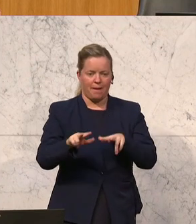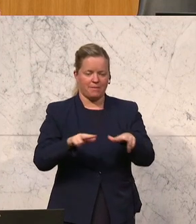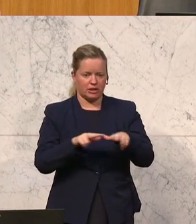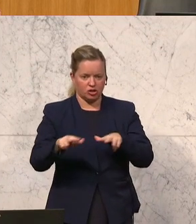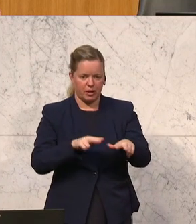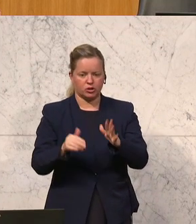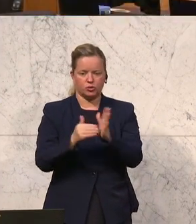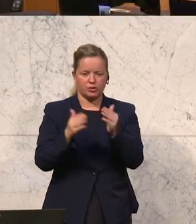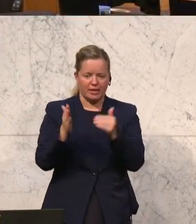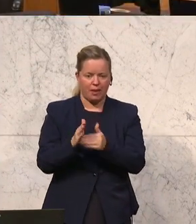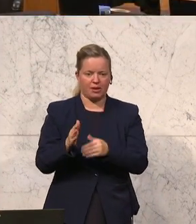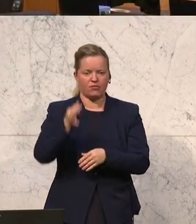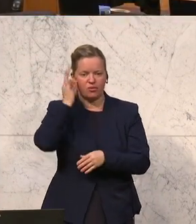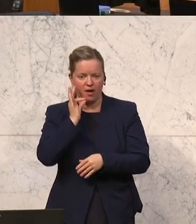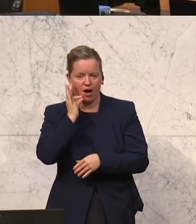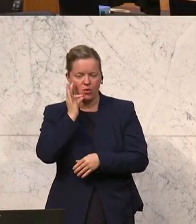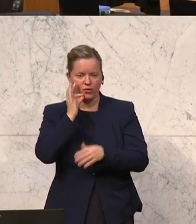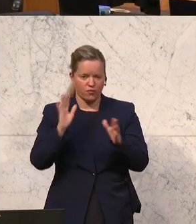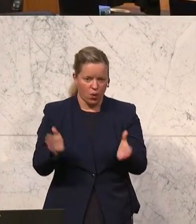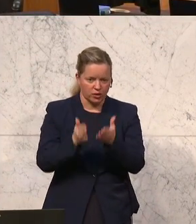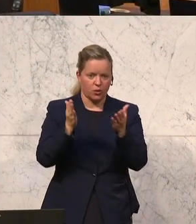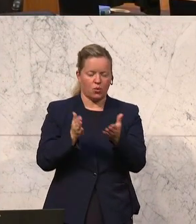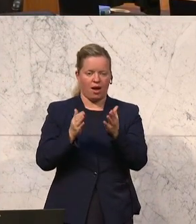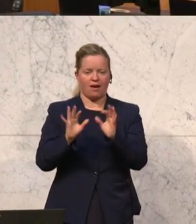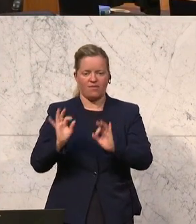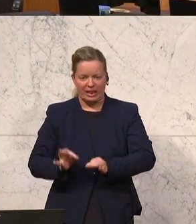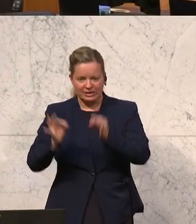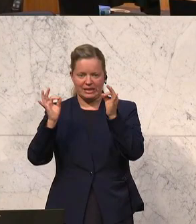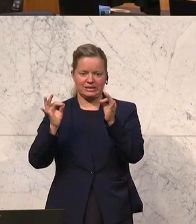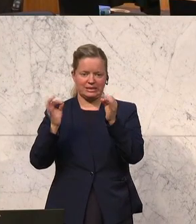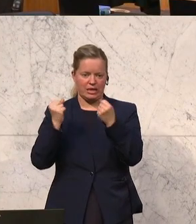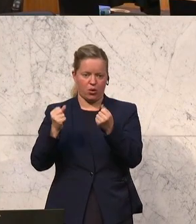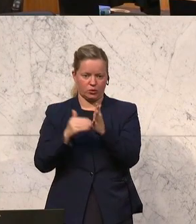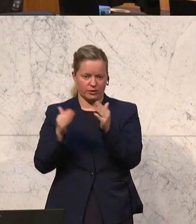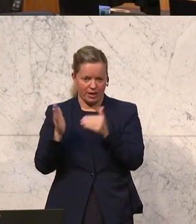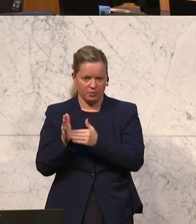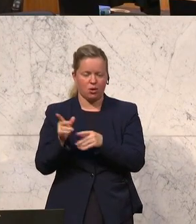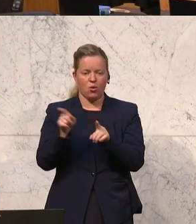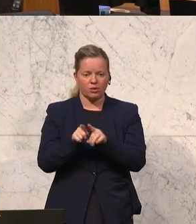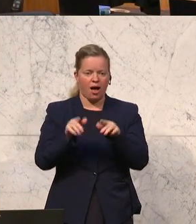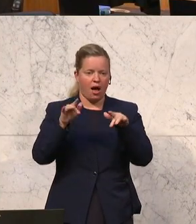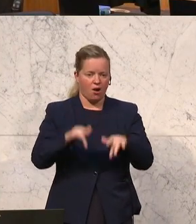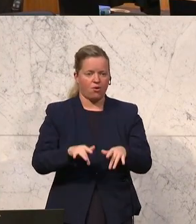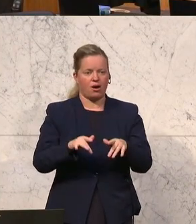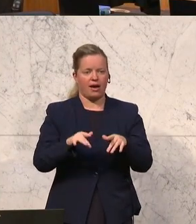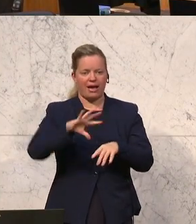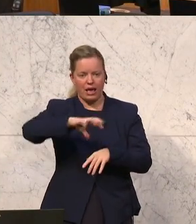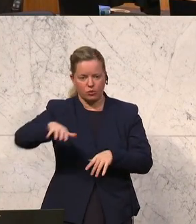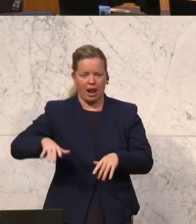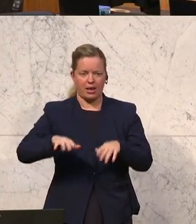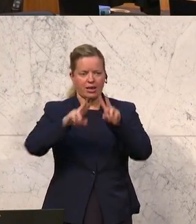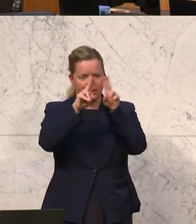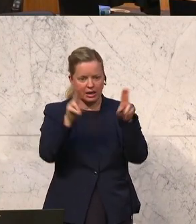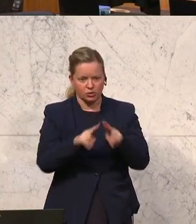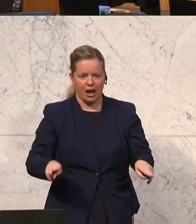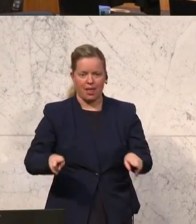-Systemen, von Frauenförderungssystemen, Qualitätssicherung und regionale und internationale Berichterstattung,